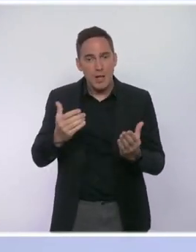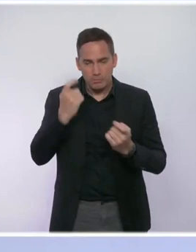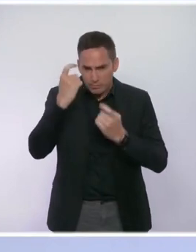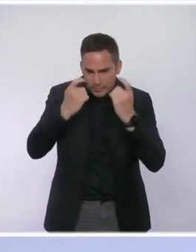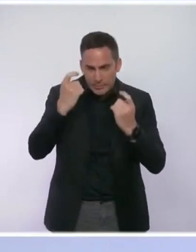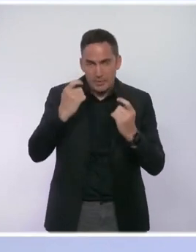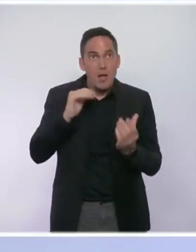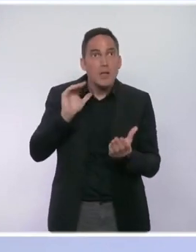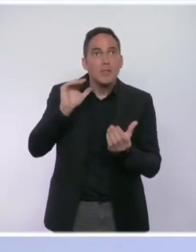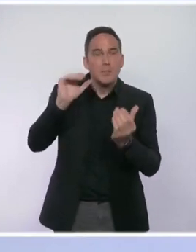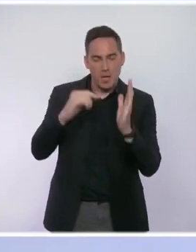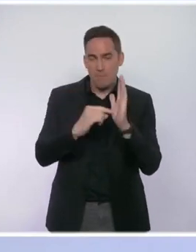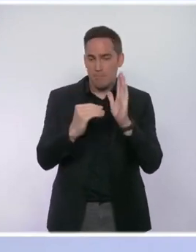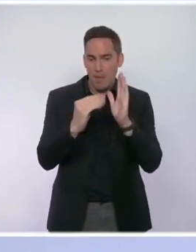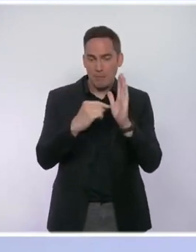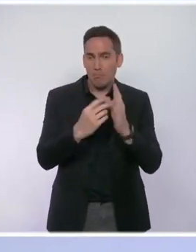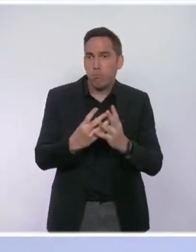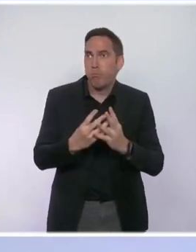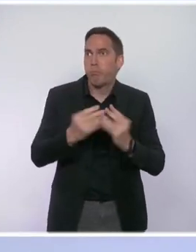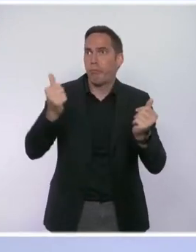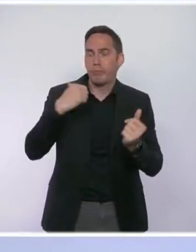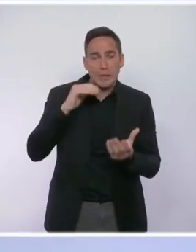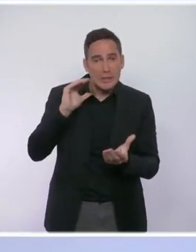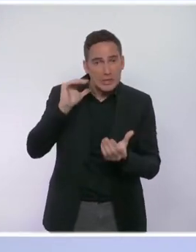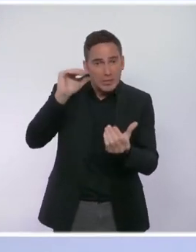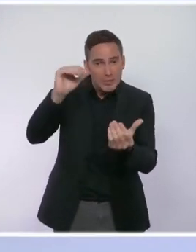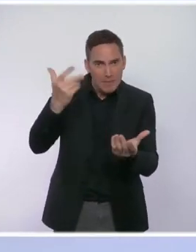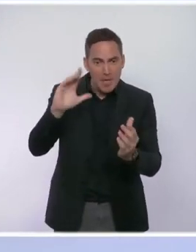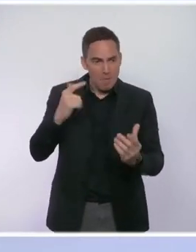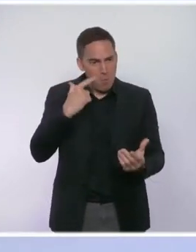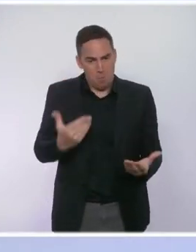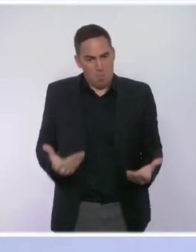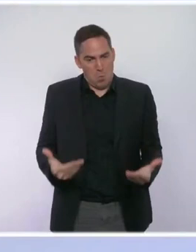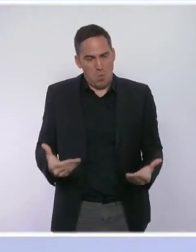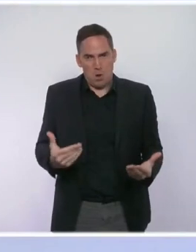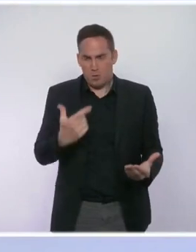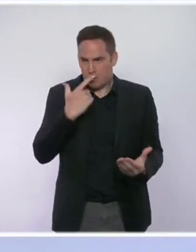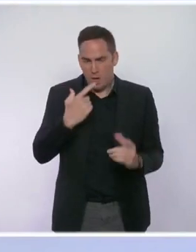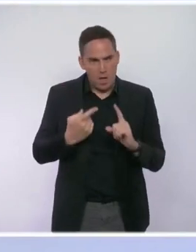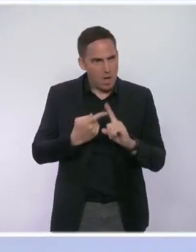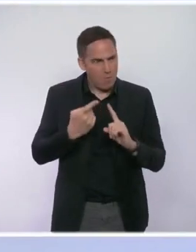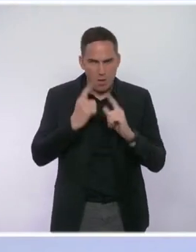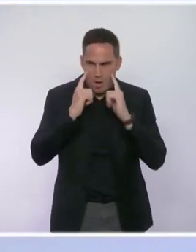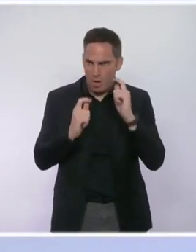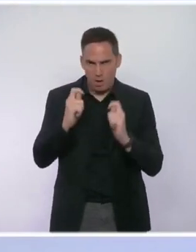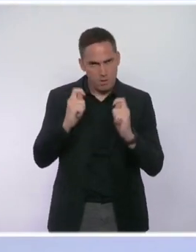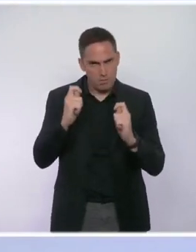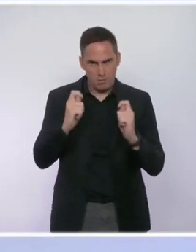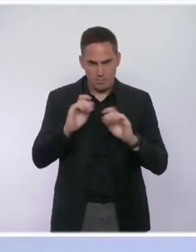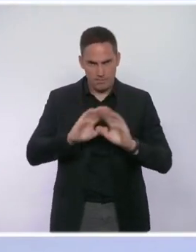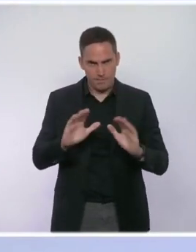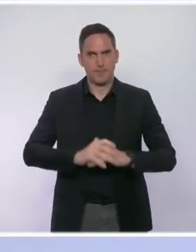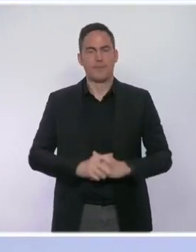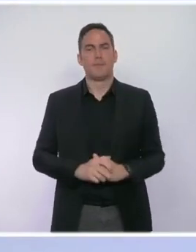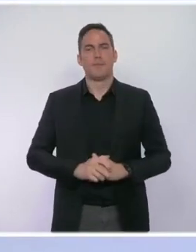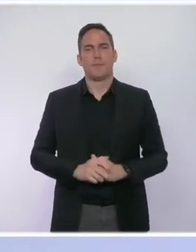disparaîtra définitivement de notre panoplie juridique. Mais pour autant, le retour de l'état d'urgence sanitaire n'est absolument pas à l'ordre du jour.